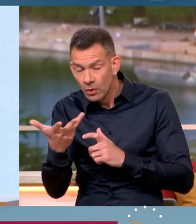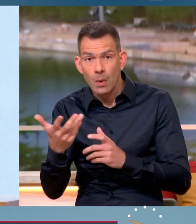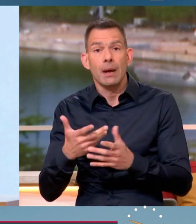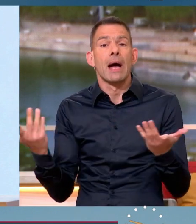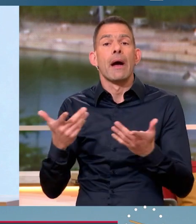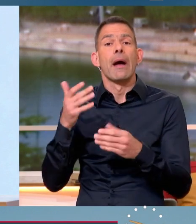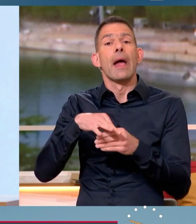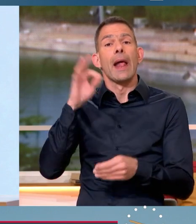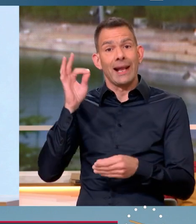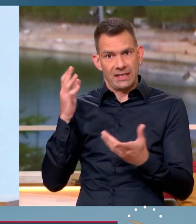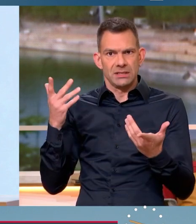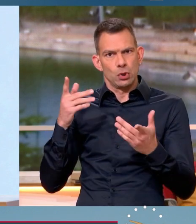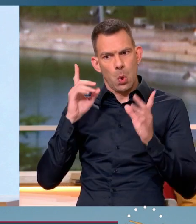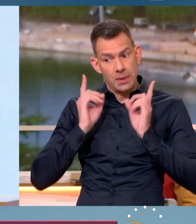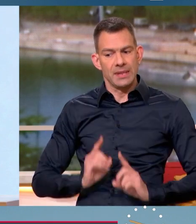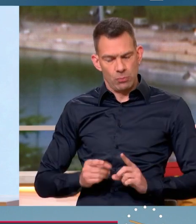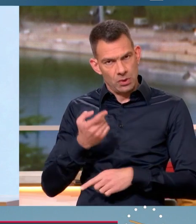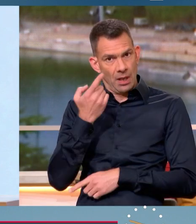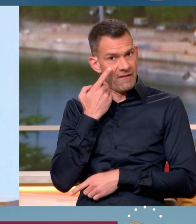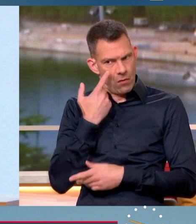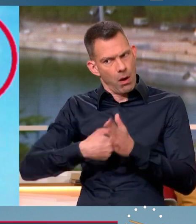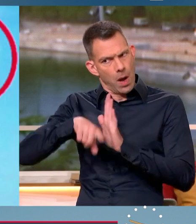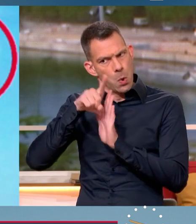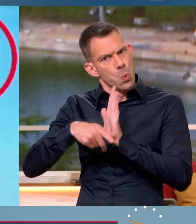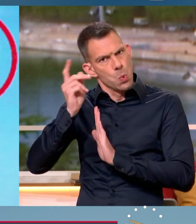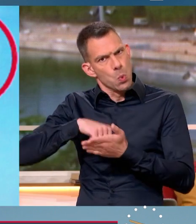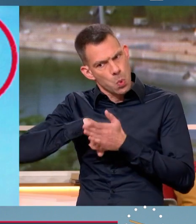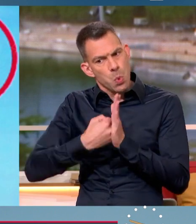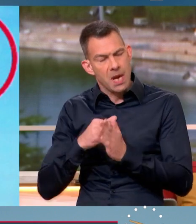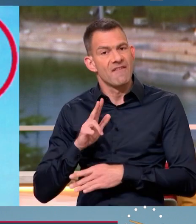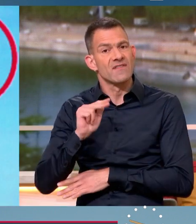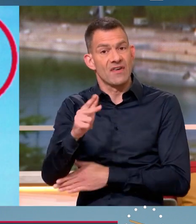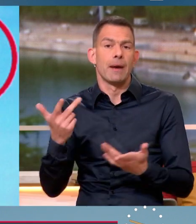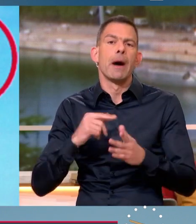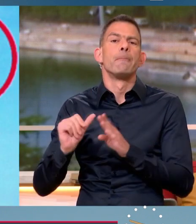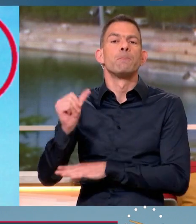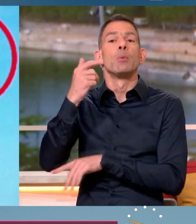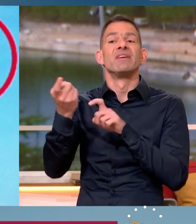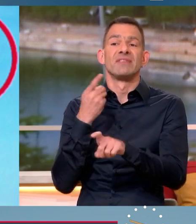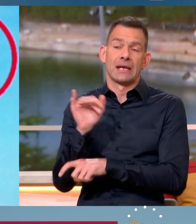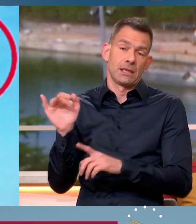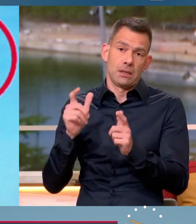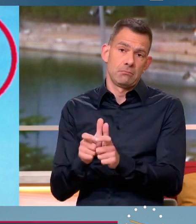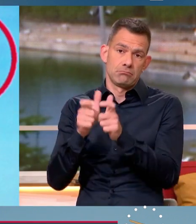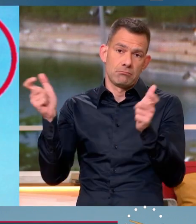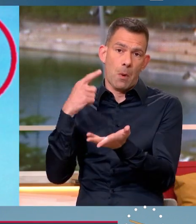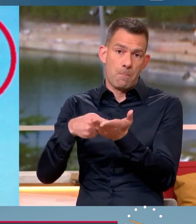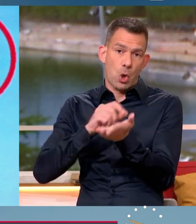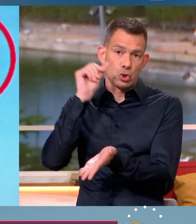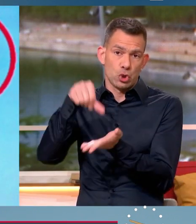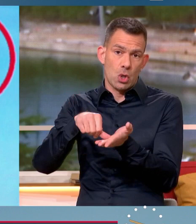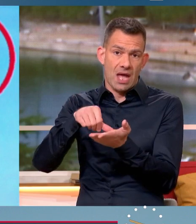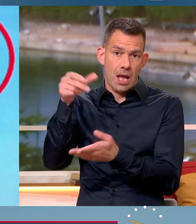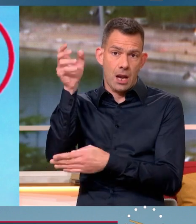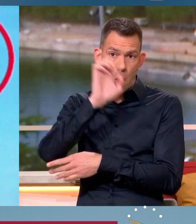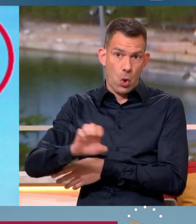mesures beaucoup plus douloureuses vont être prises. Elles viendront d'abord de la Banque centrale européenne qui ne rachètera sans doute plus